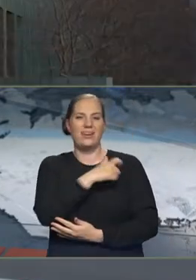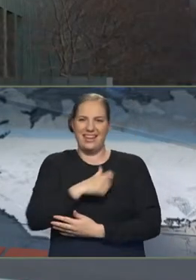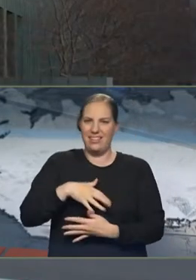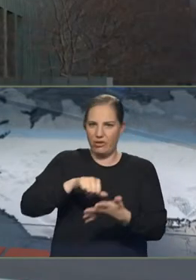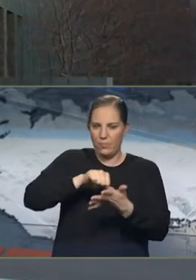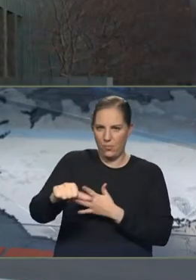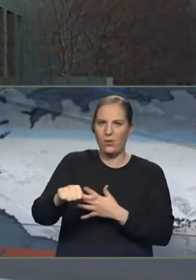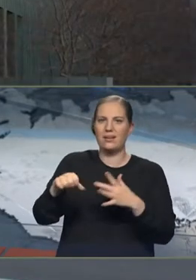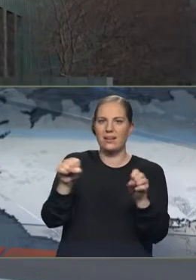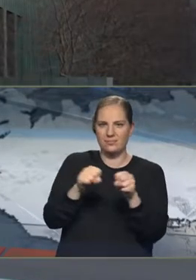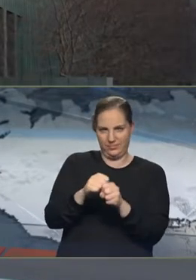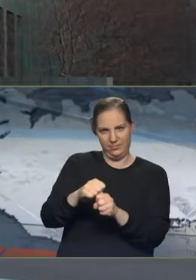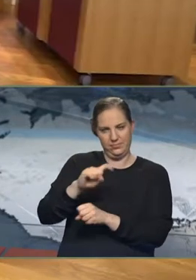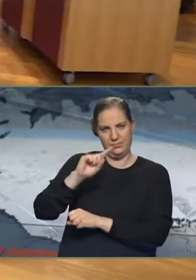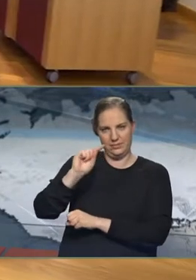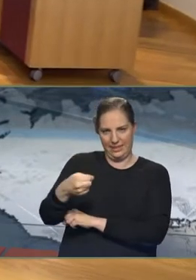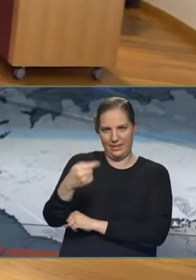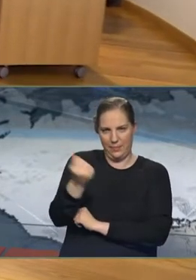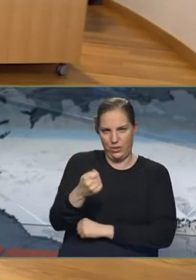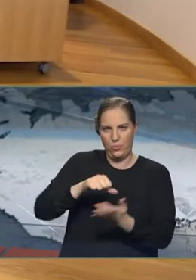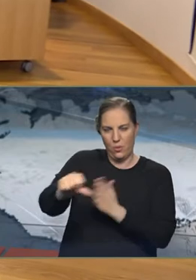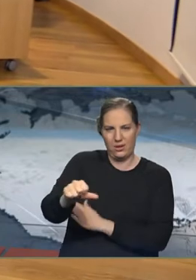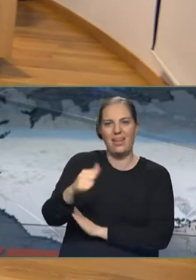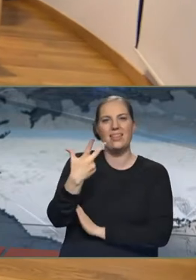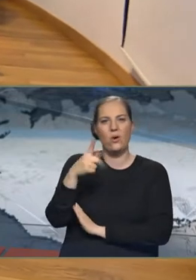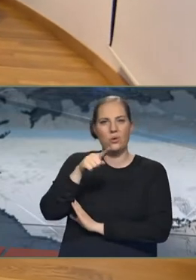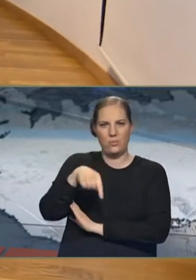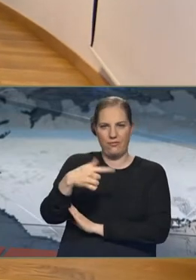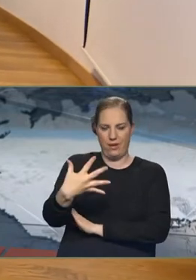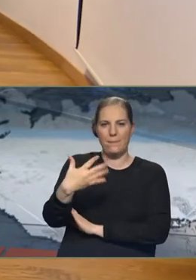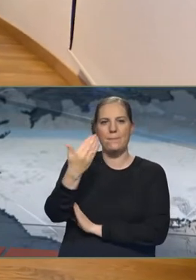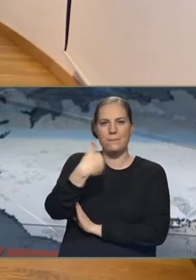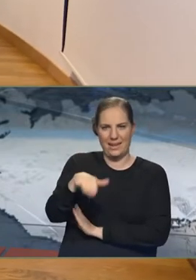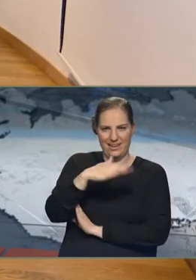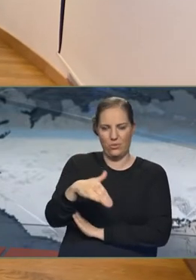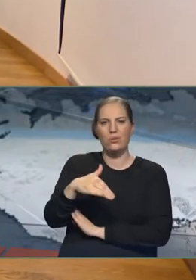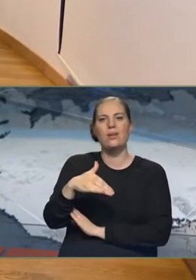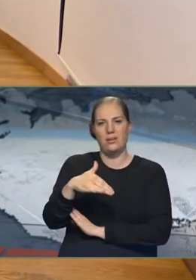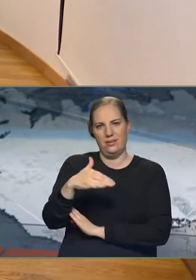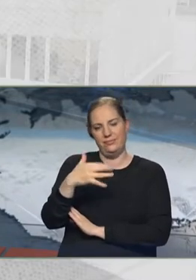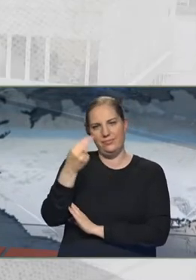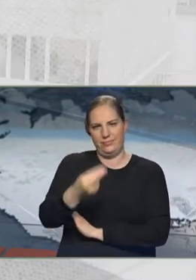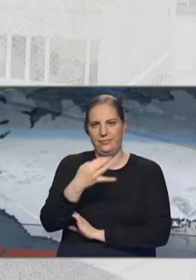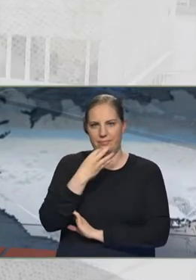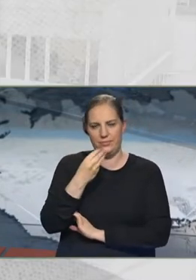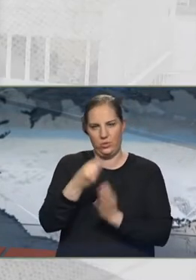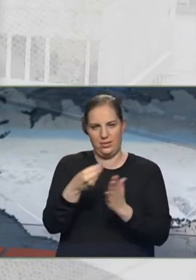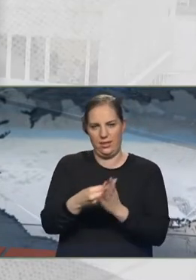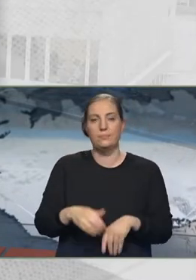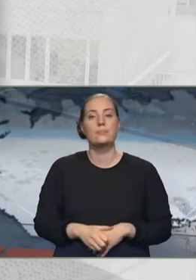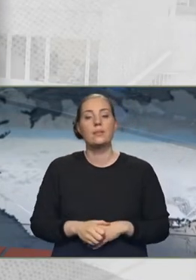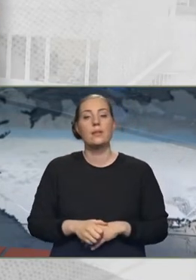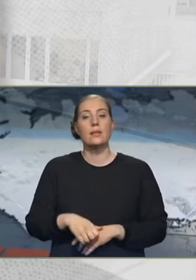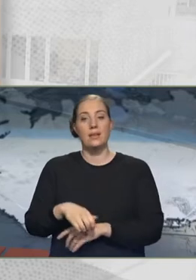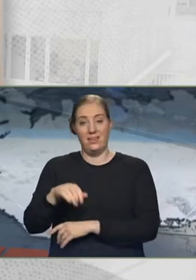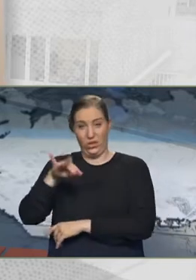bótaskild, gagvart eiríki og gert að greiða honum 3.5 miljón króna í málskostnað. Í máli Jóns er ríkinu gert að